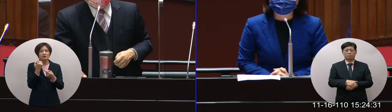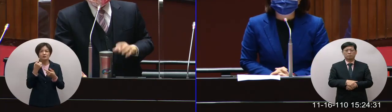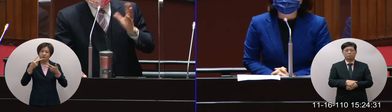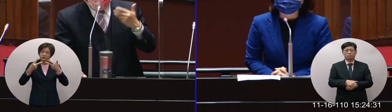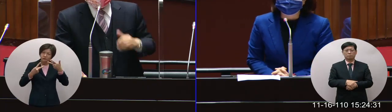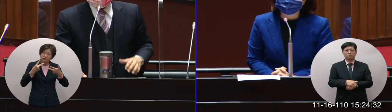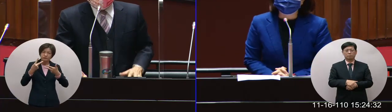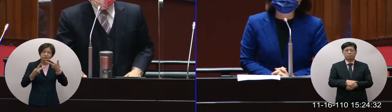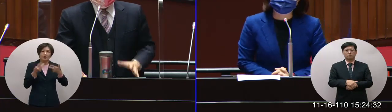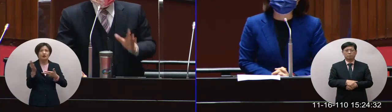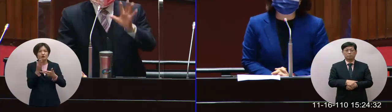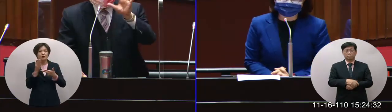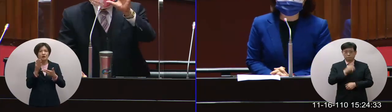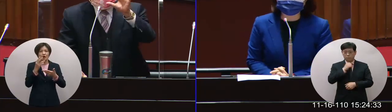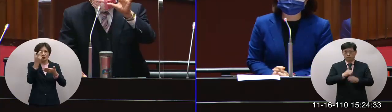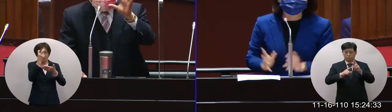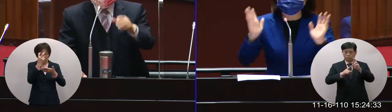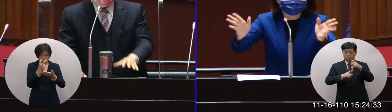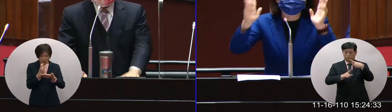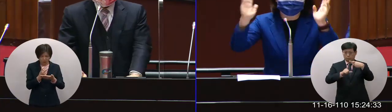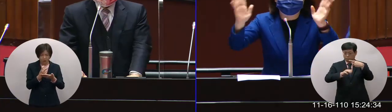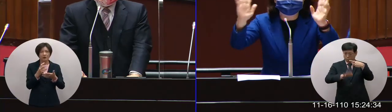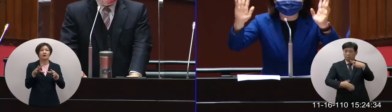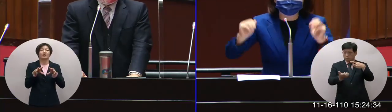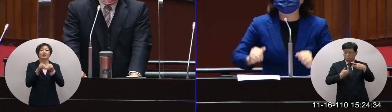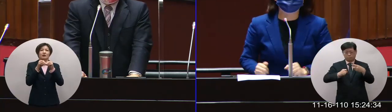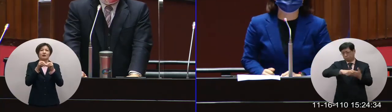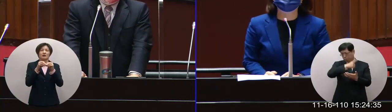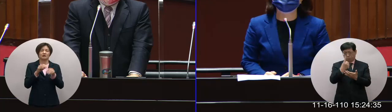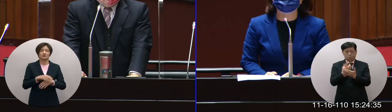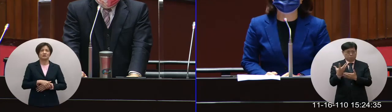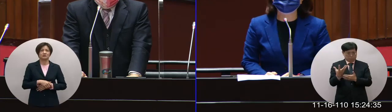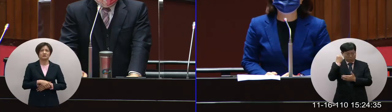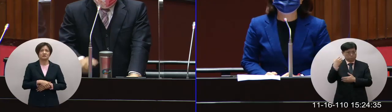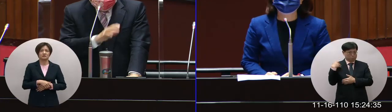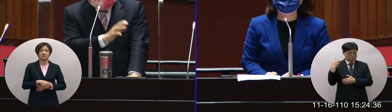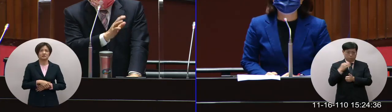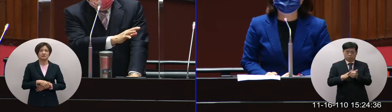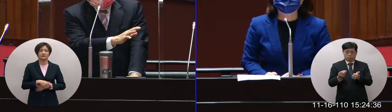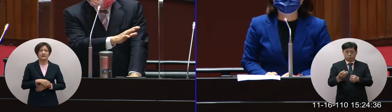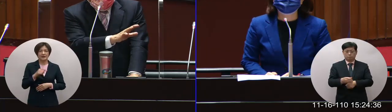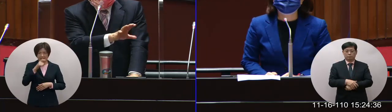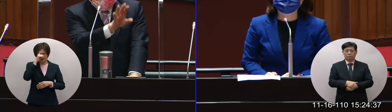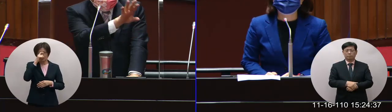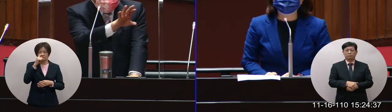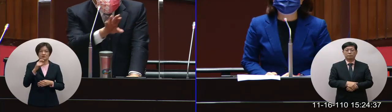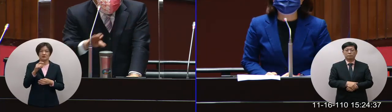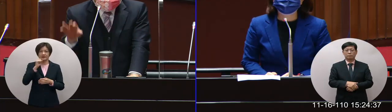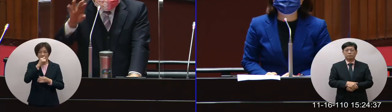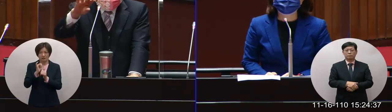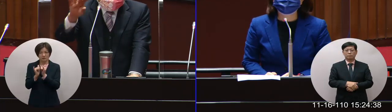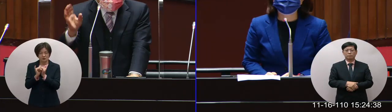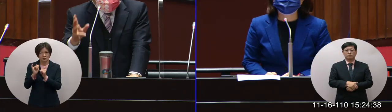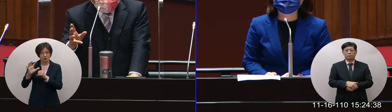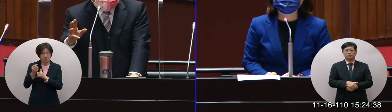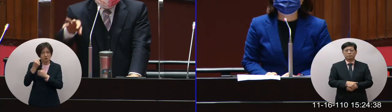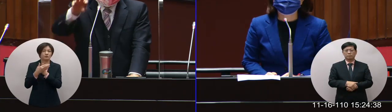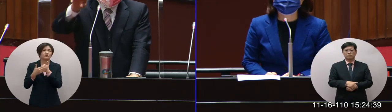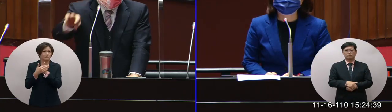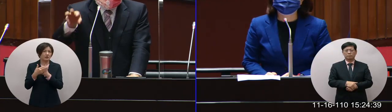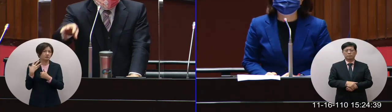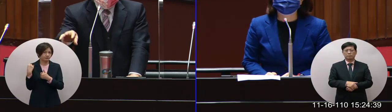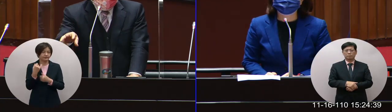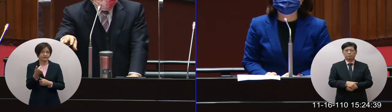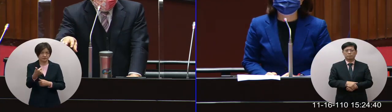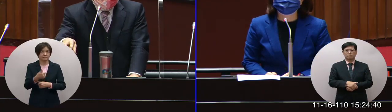禮拜盤出來在11月底之前確定權益都不受影響往這個方向看有哪一些會怎麼樣